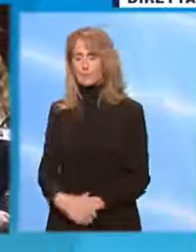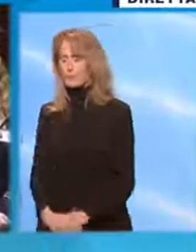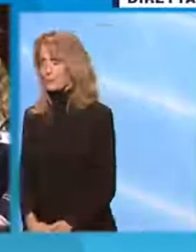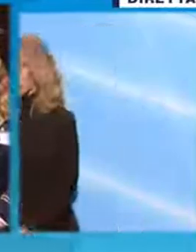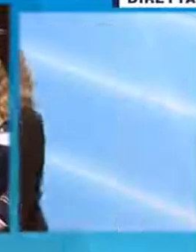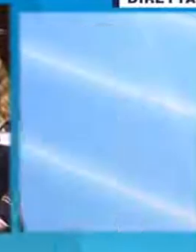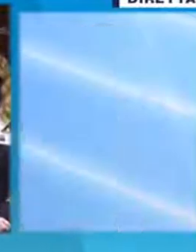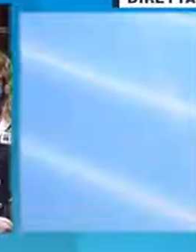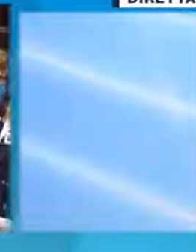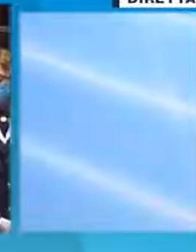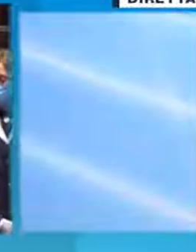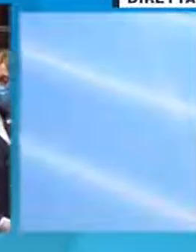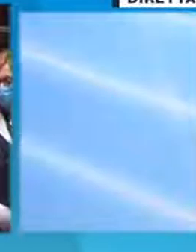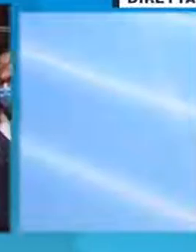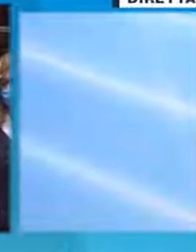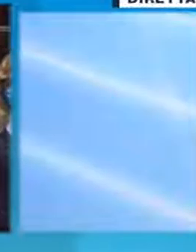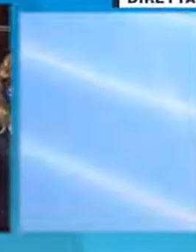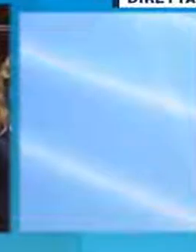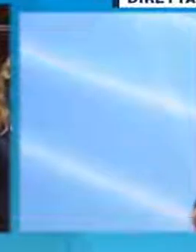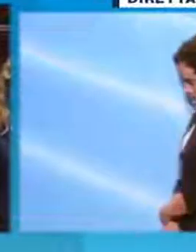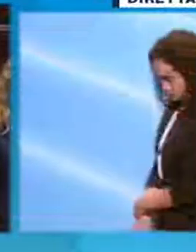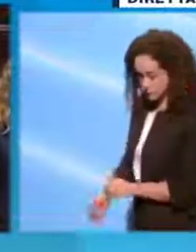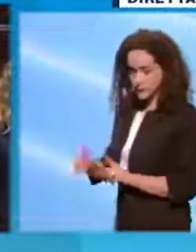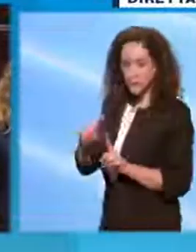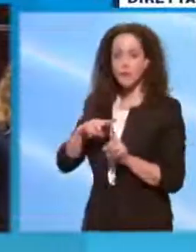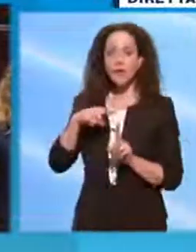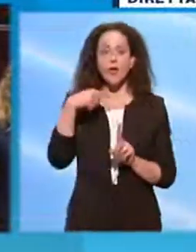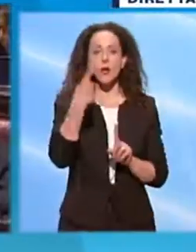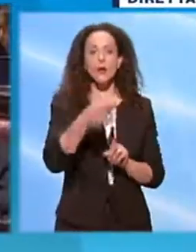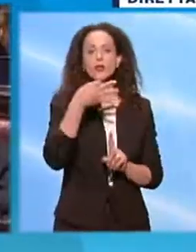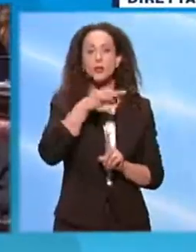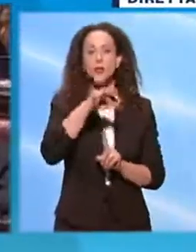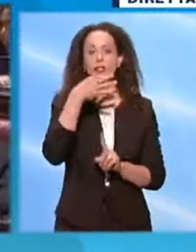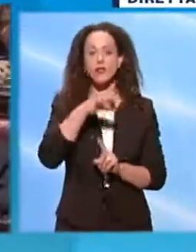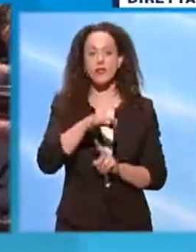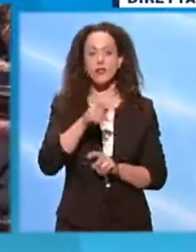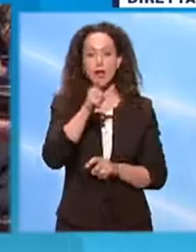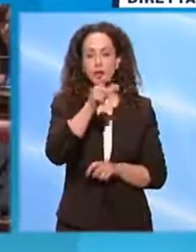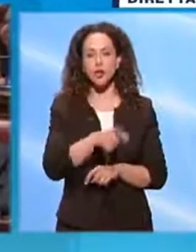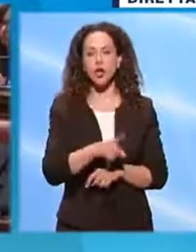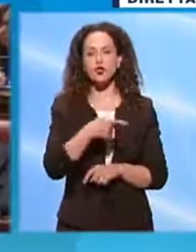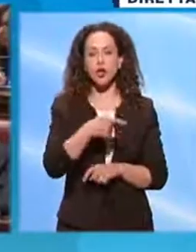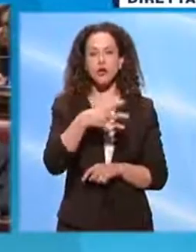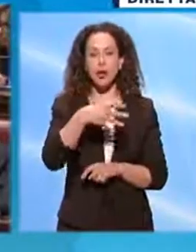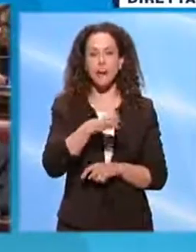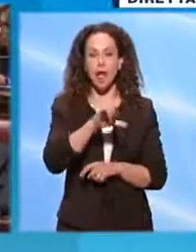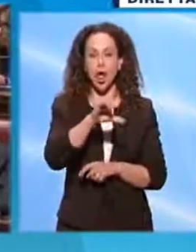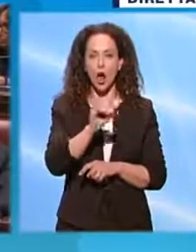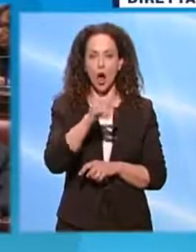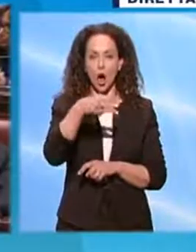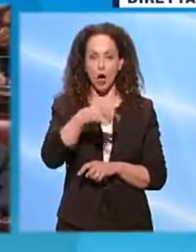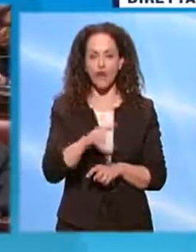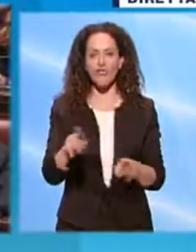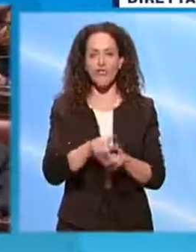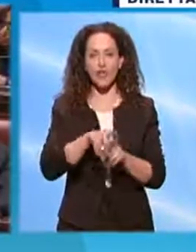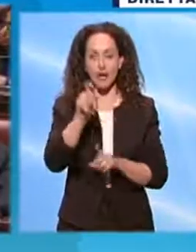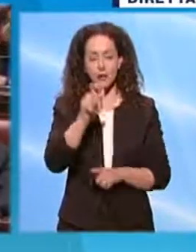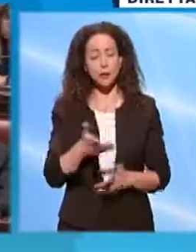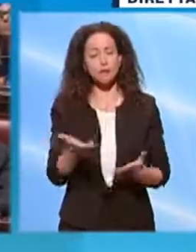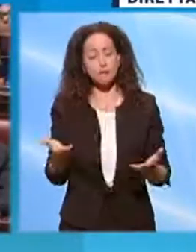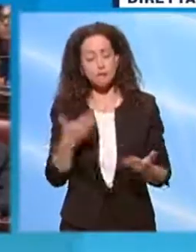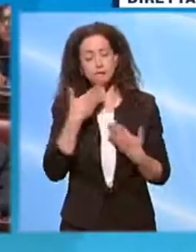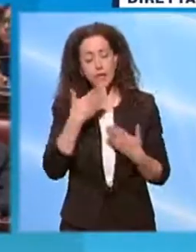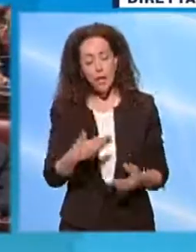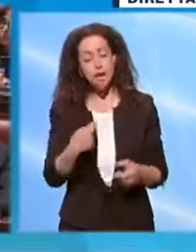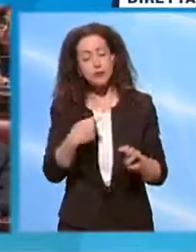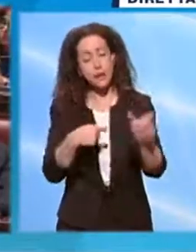Giorgia Meloni, Fratelli d'Italia. Sì, grazie Presidente. Dunque, Presidente Conte, io starò